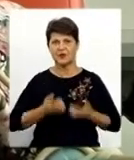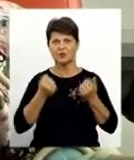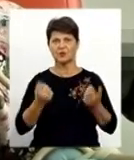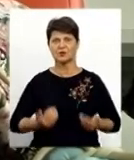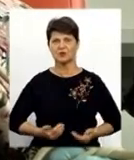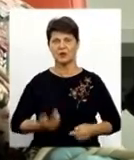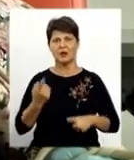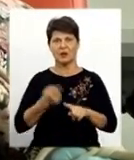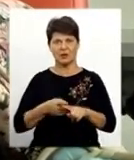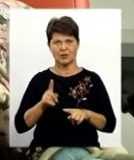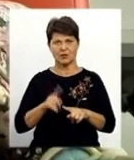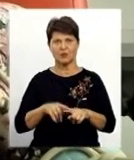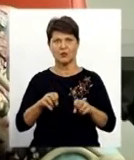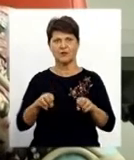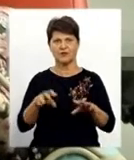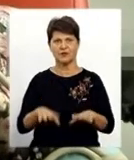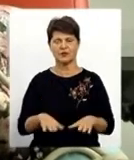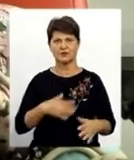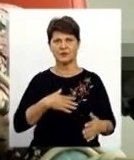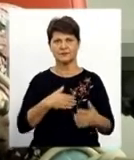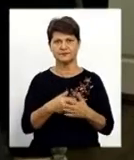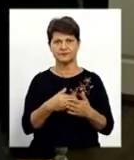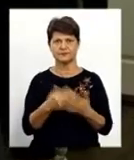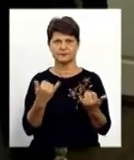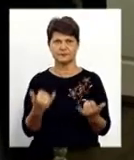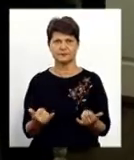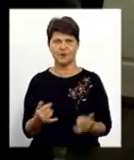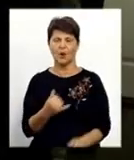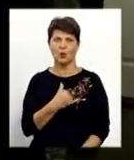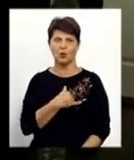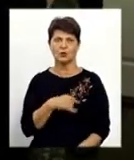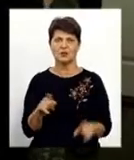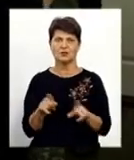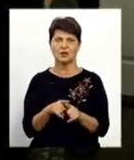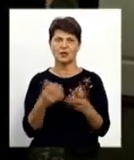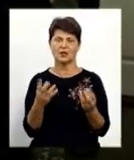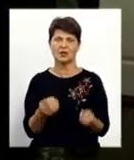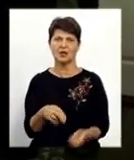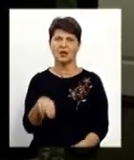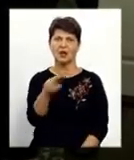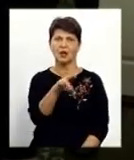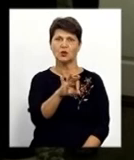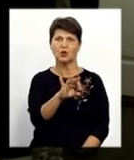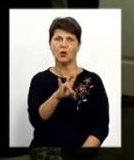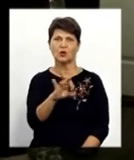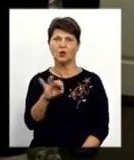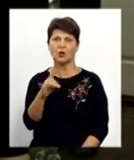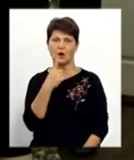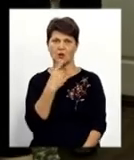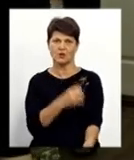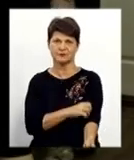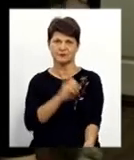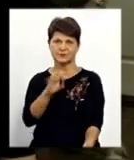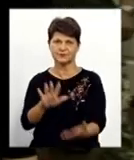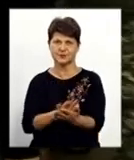Тому вирішила бути добровольцем і сьогодні. У нас такі дні донора влаштовуються мінімум один